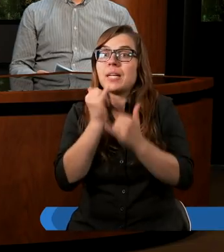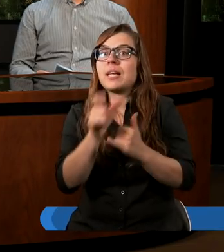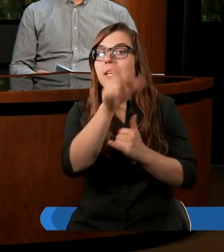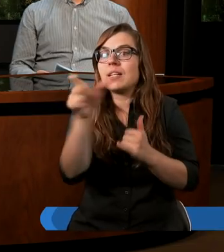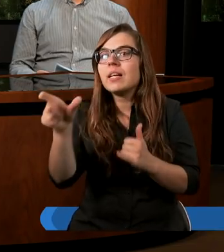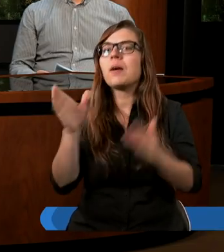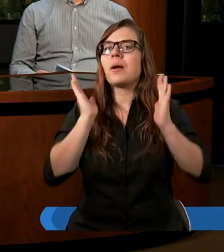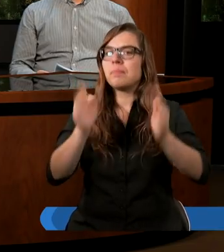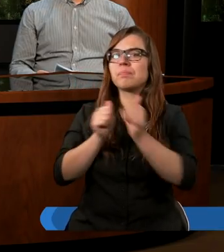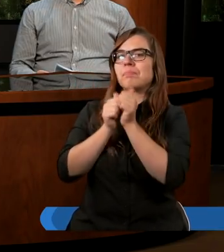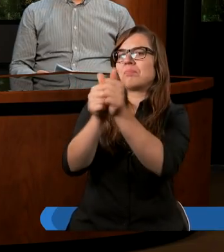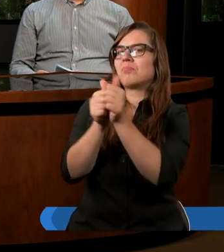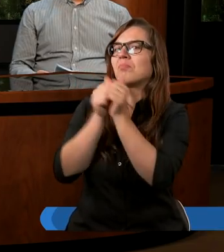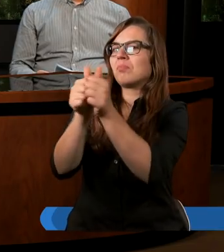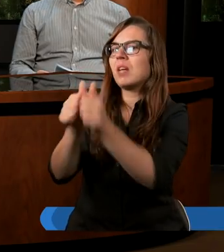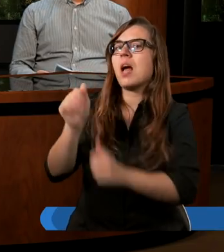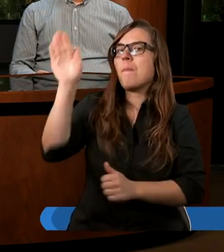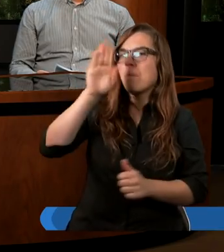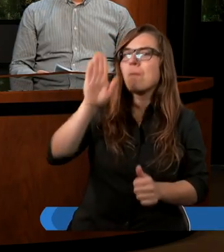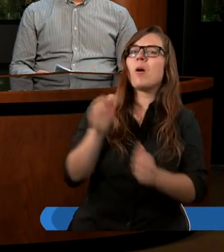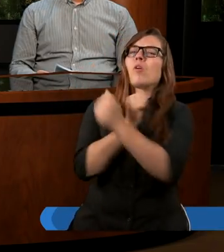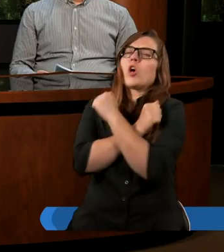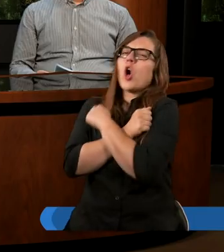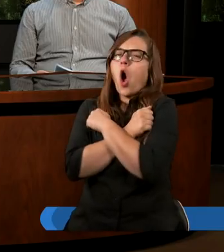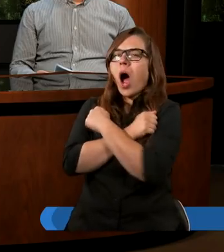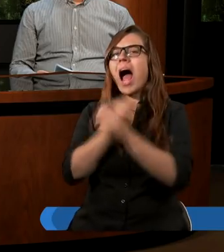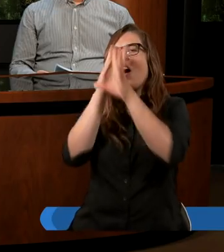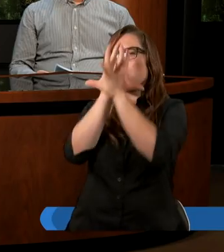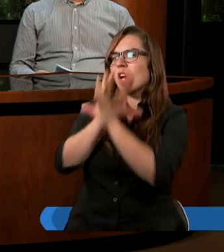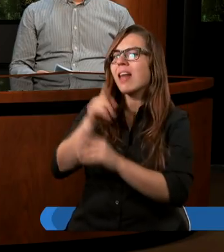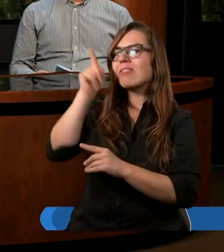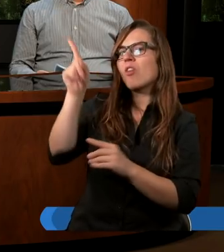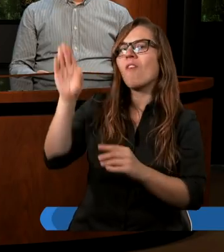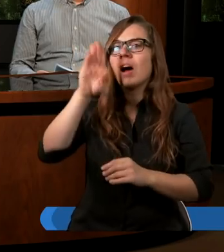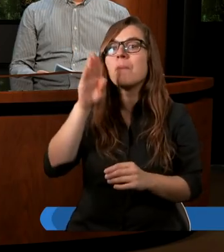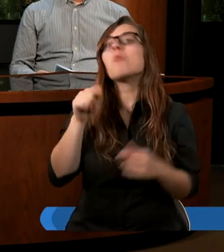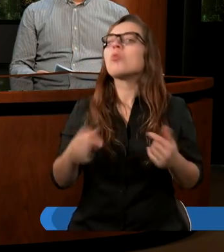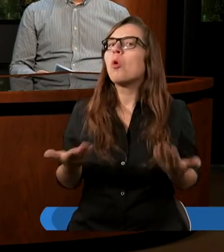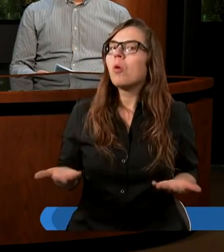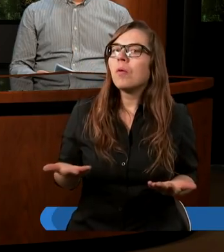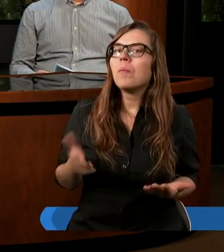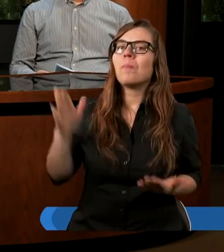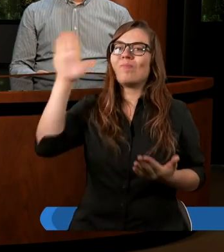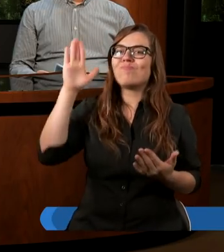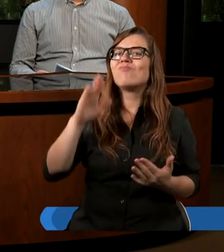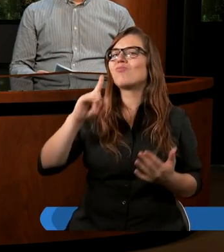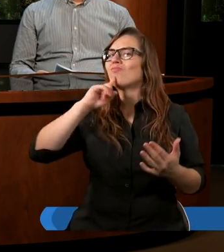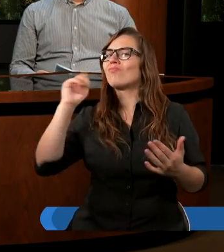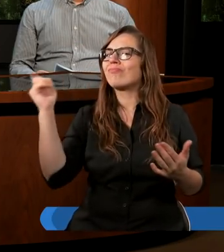Jeśli się będzie szło za Bogiem, będziemy Go kochać i szanować, to Bóg